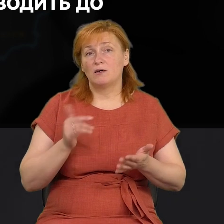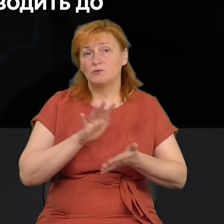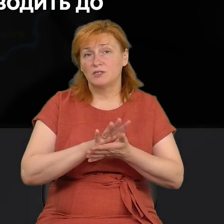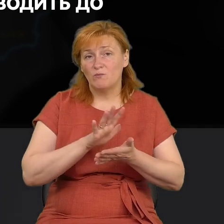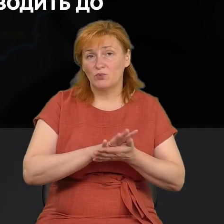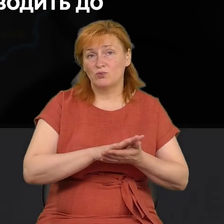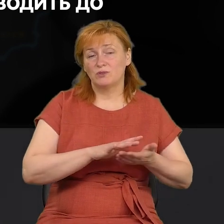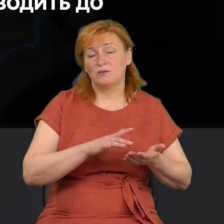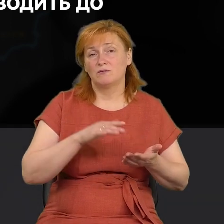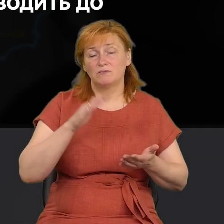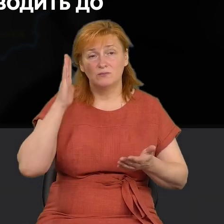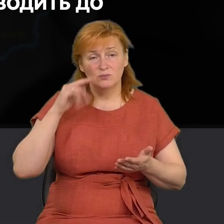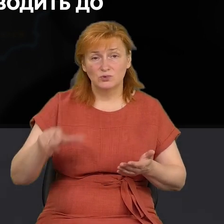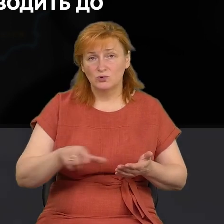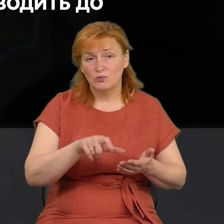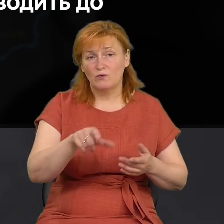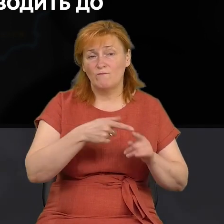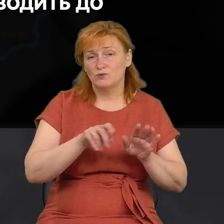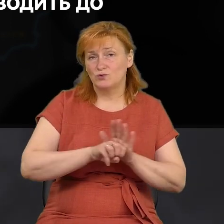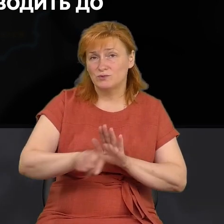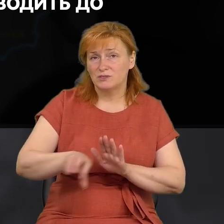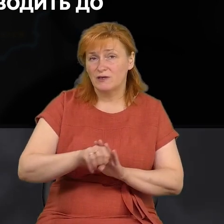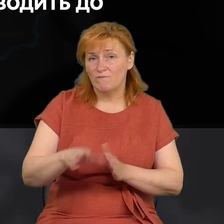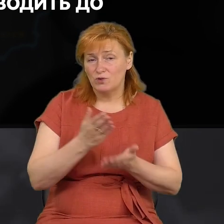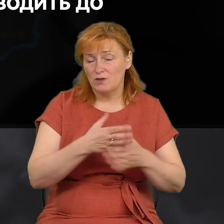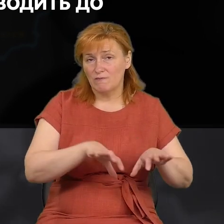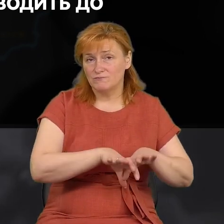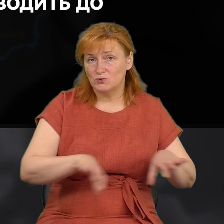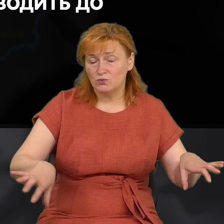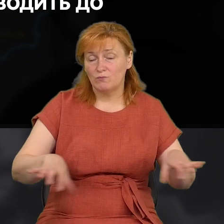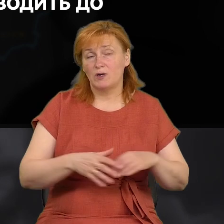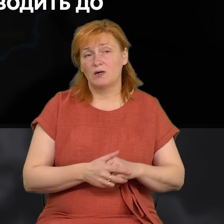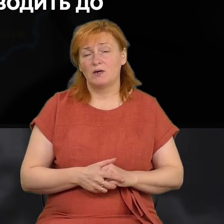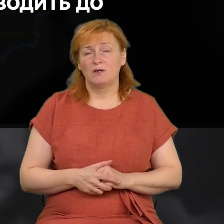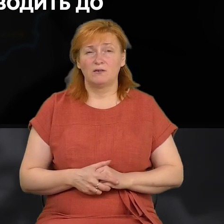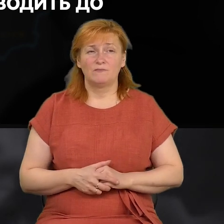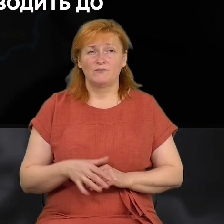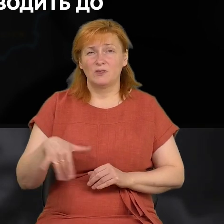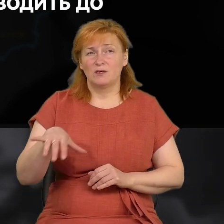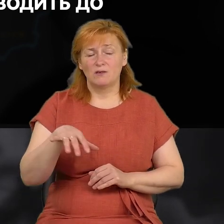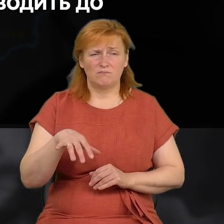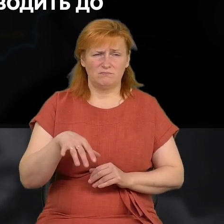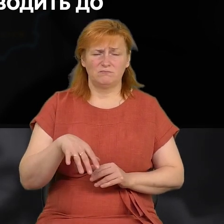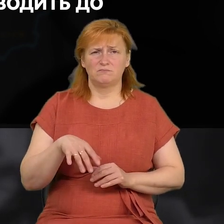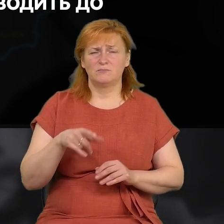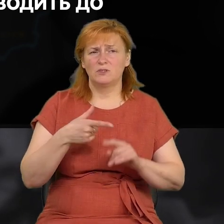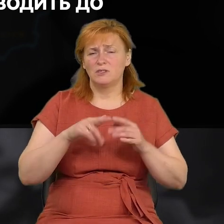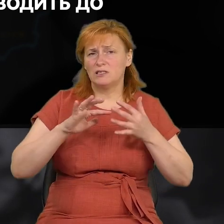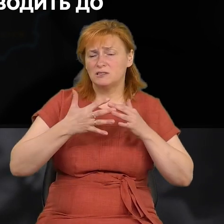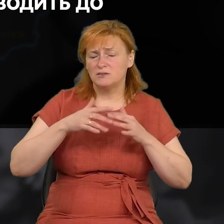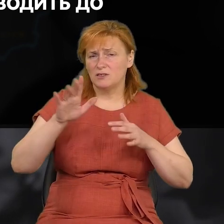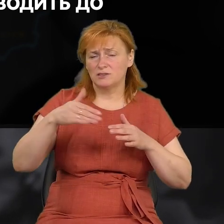тому числі і тим, що зливовипуски є в стрижні, всі це знають, і від приватного сектора, і